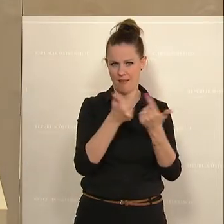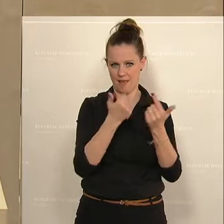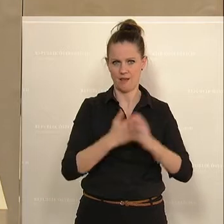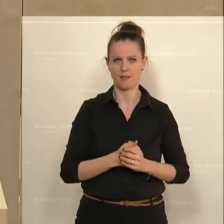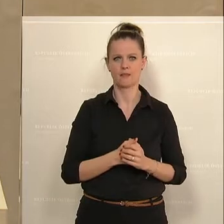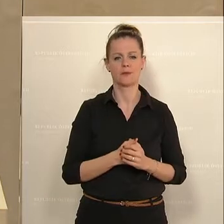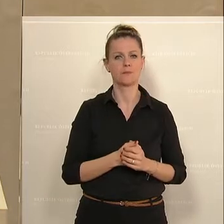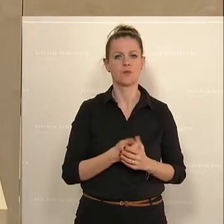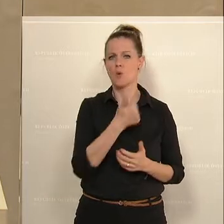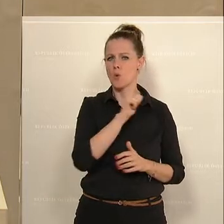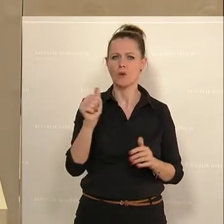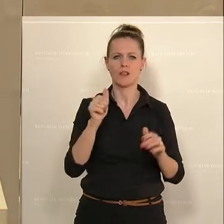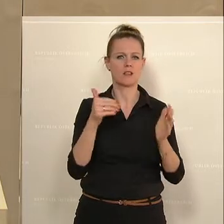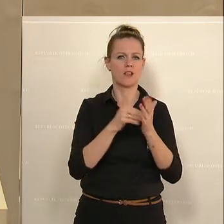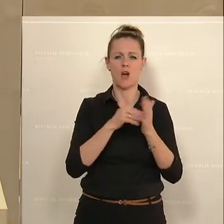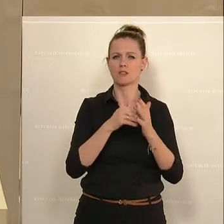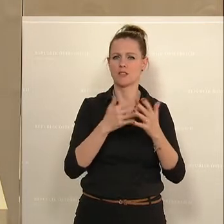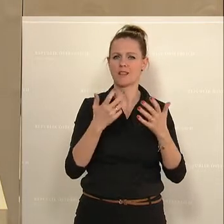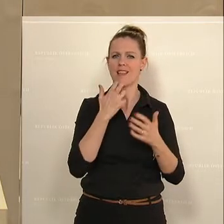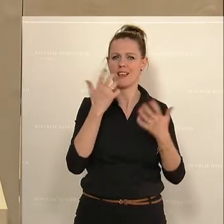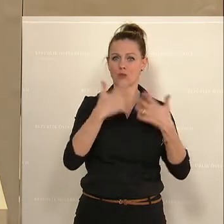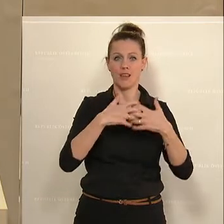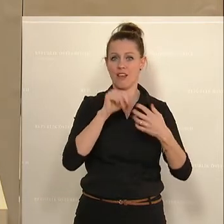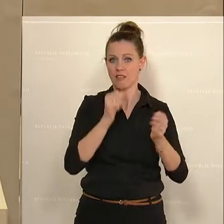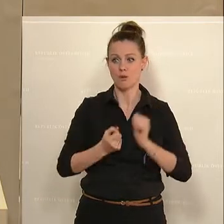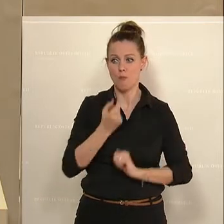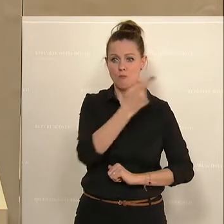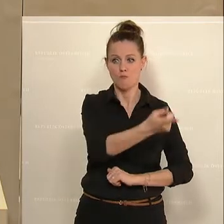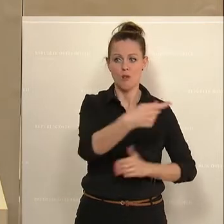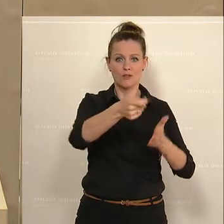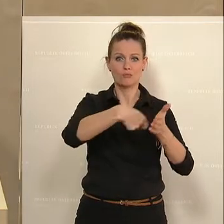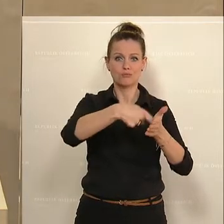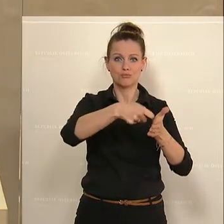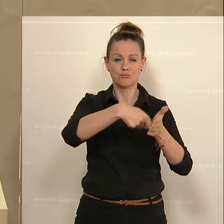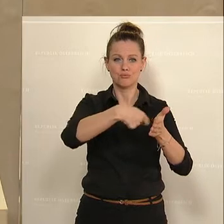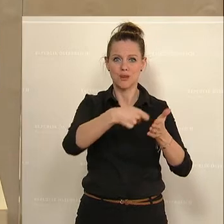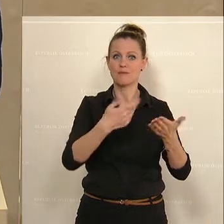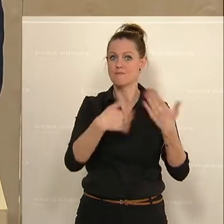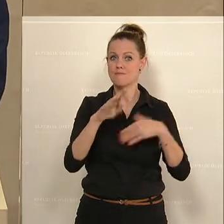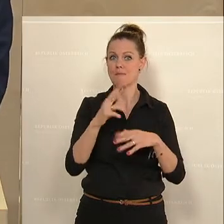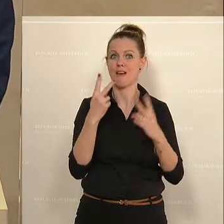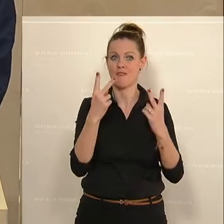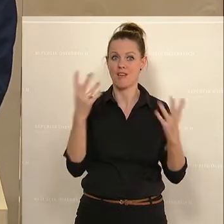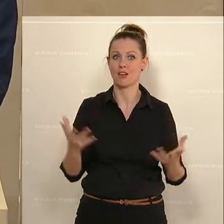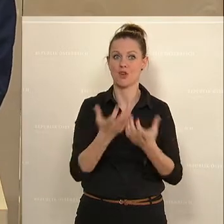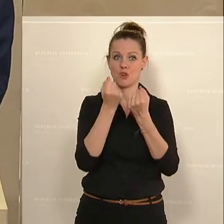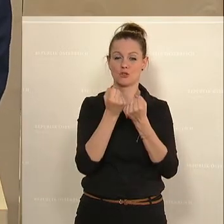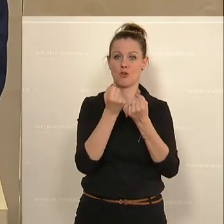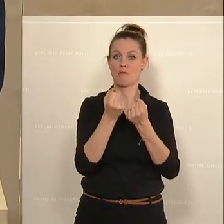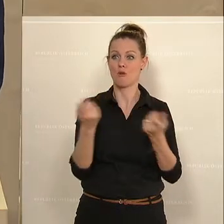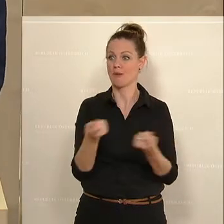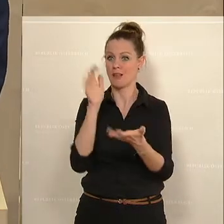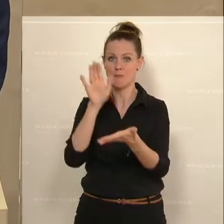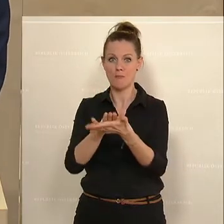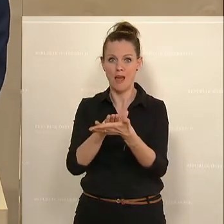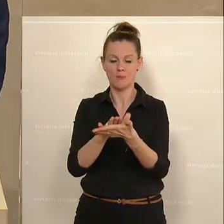Hunderttausende Geräte, Elektrogeräte werden in Zukunft nicht weggeworfen werden, sondern sie werden repariert werden. Da bleibt mehr Wertschöpfung bei den Betrieben. Da schaffen